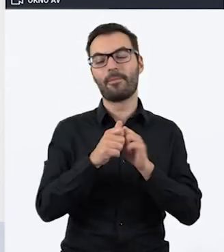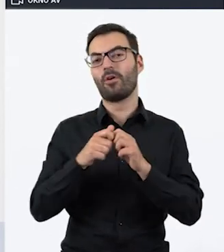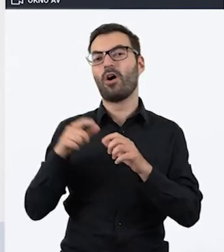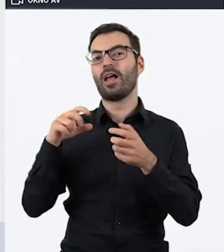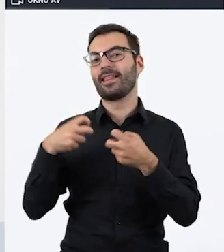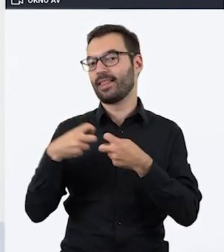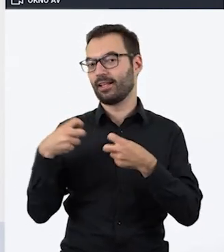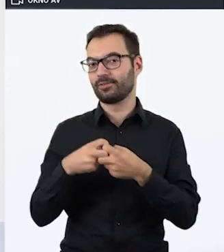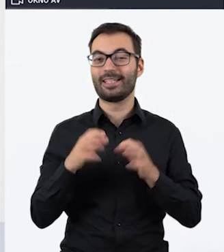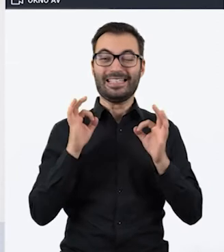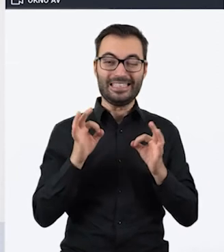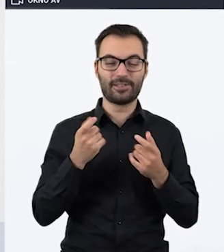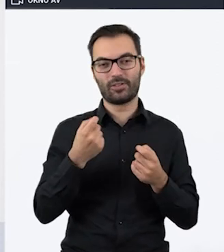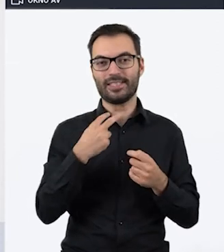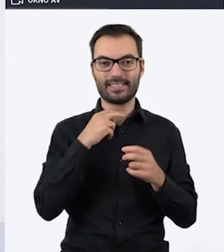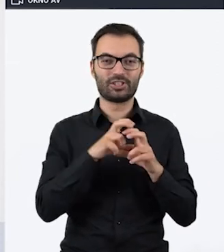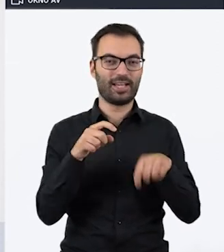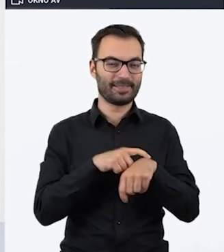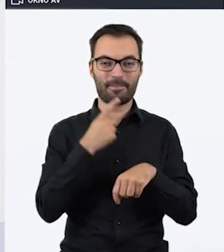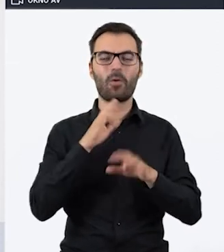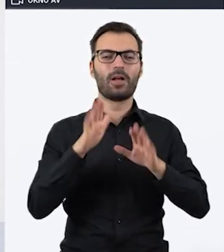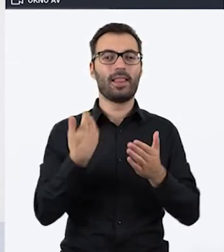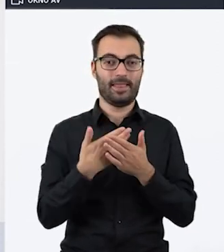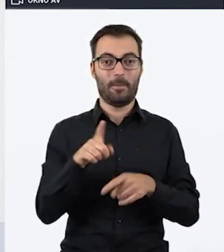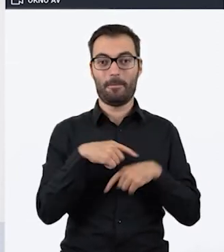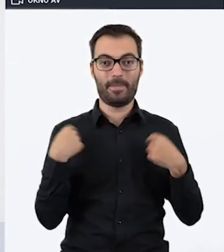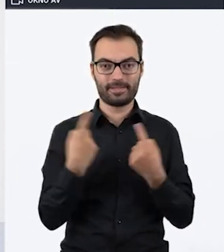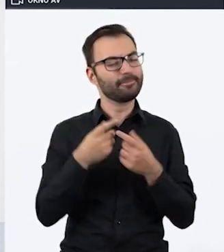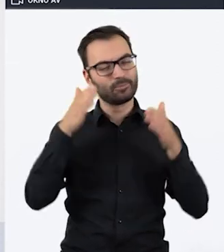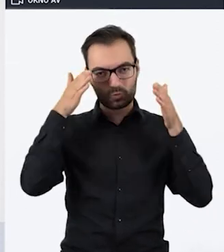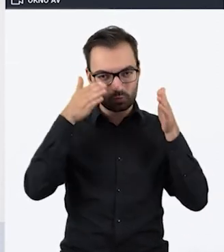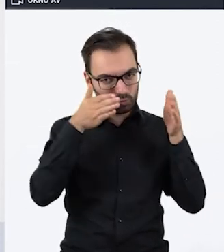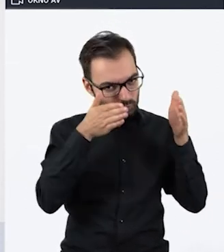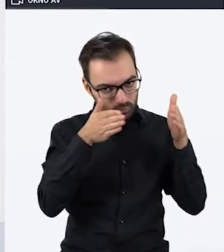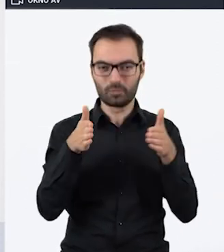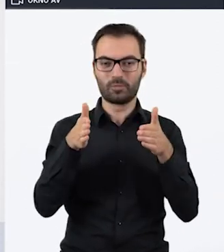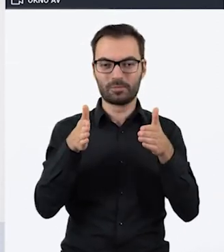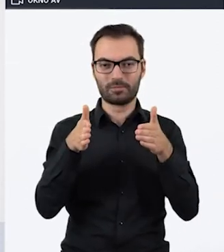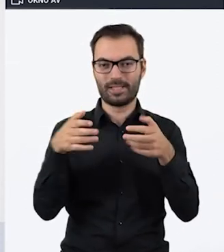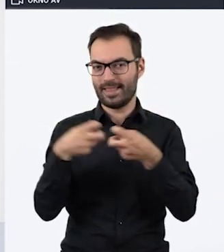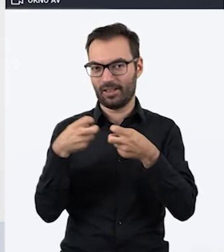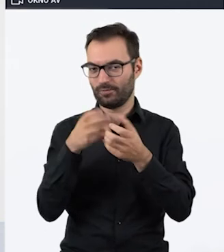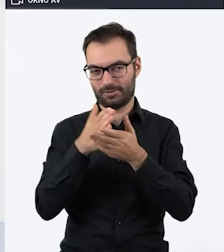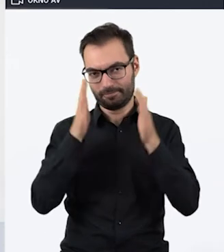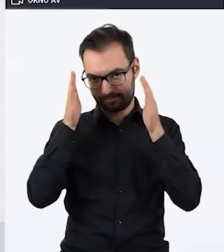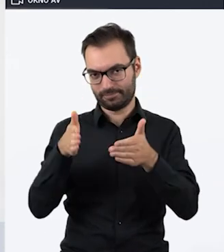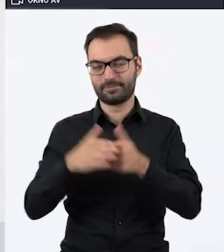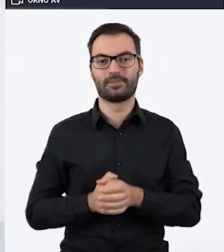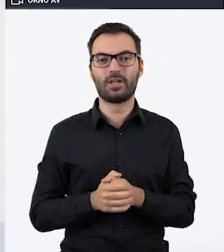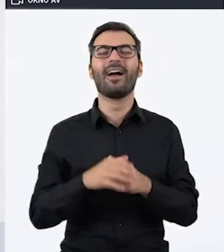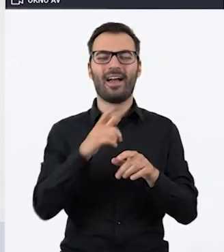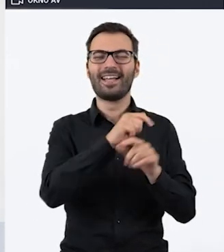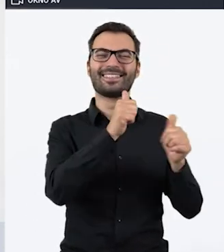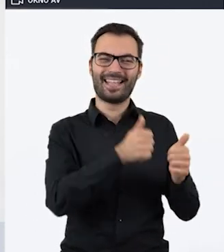online. I ponieważ mamy dziś troszkę ograniczony czas, to my w obecnej sytuacji skupimy się na Escape Roomach online. Troszeczkę